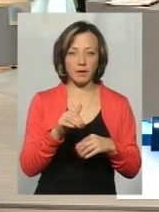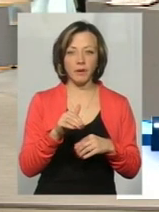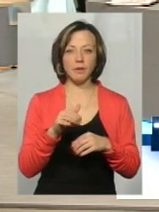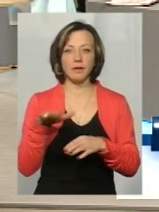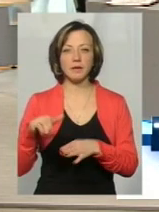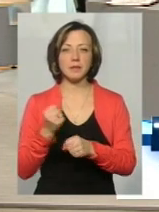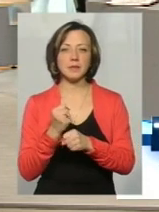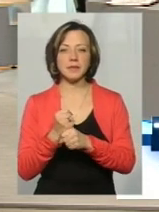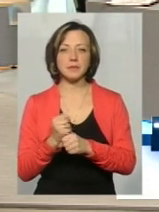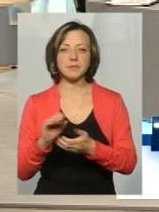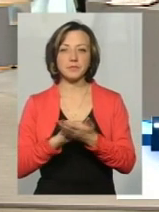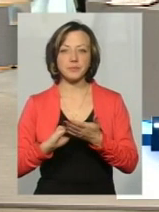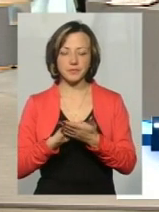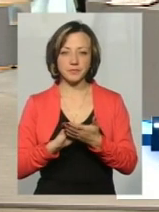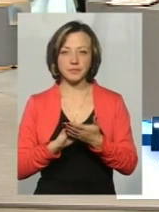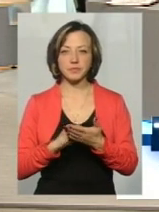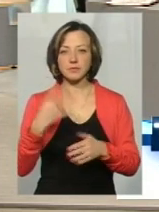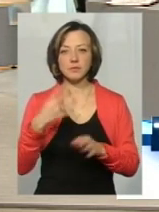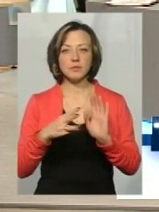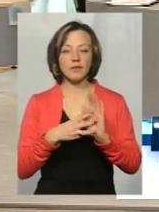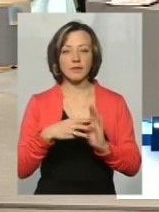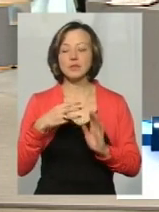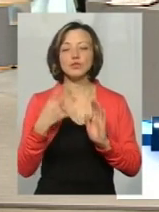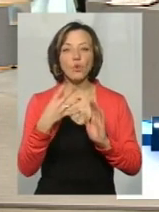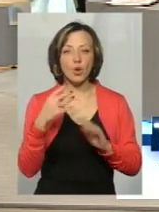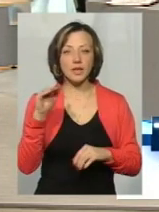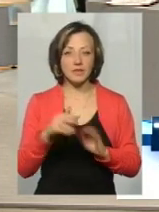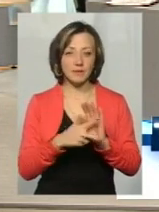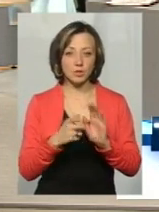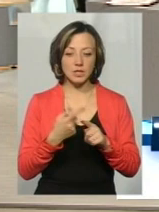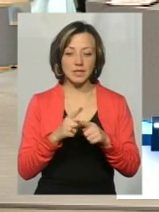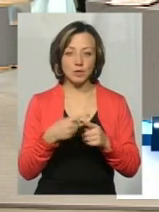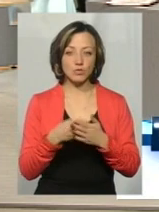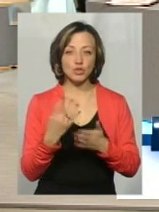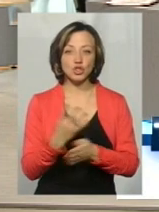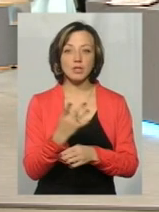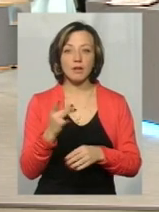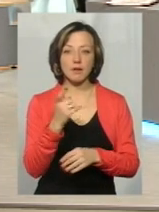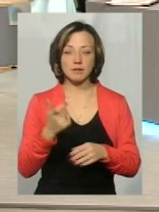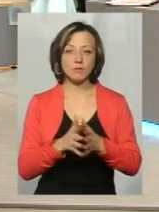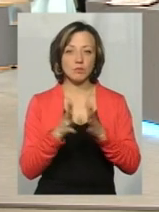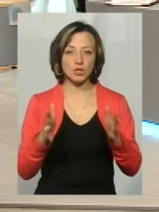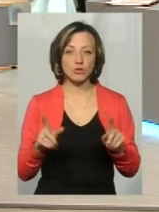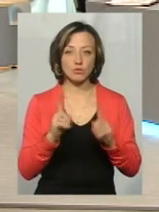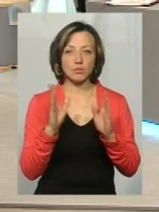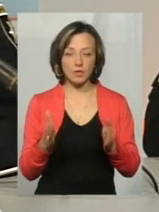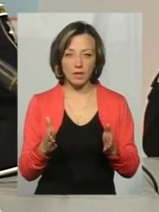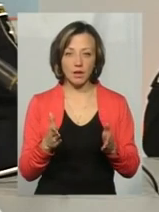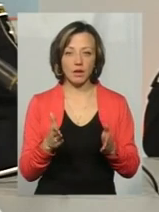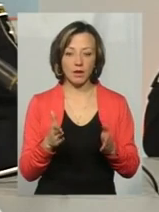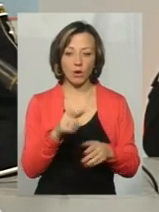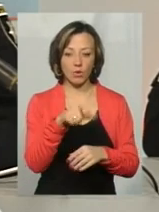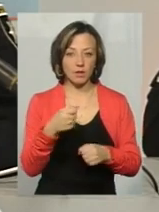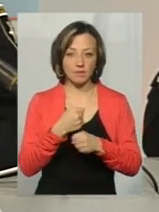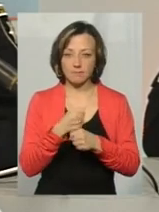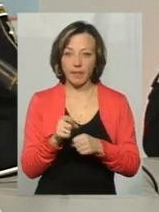зробити, якщо буде повторно протягом року, 4800. Тобто ця сума буде в 4 рази більша, що буде вже стимулювати людей